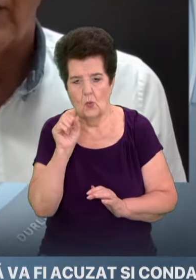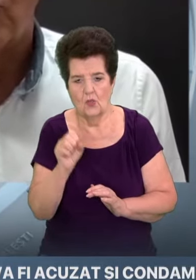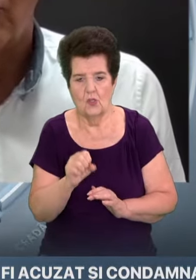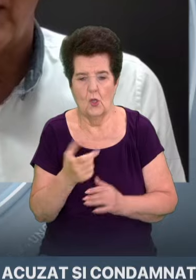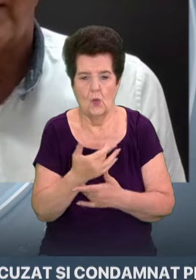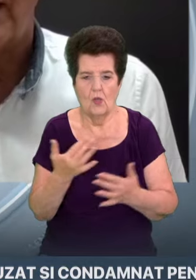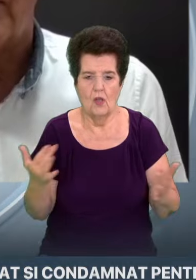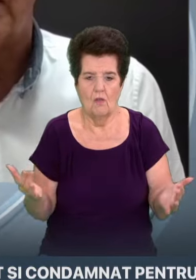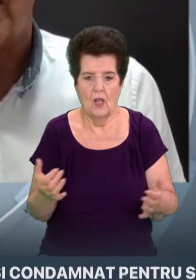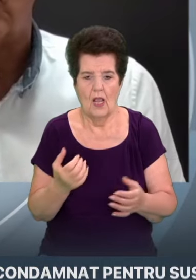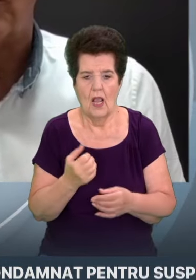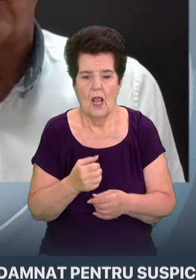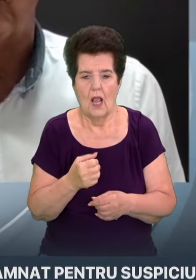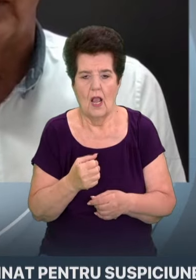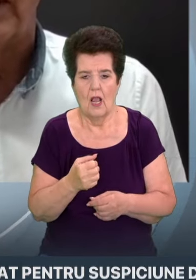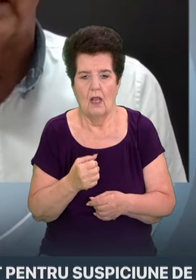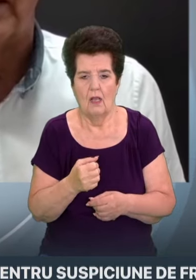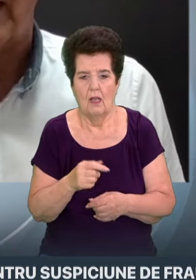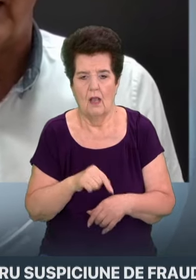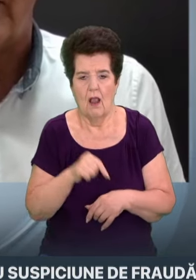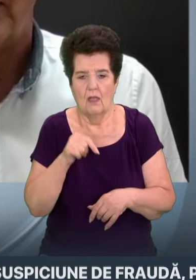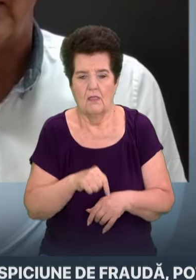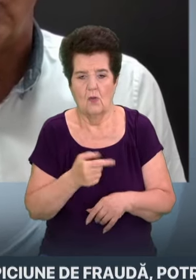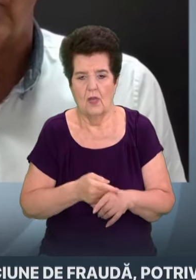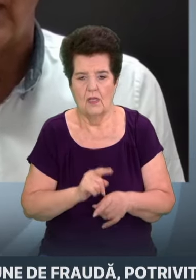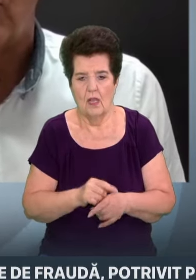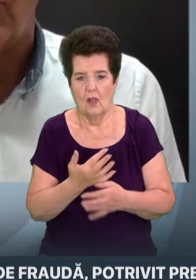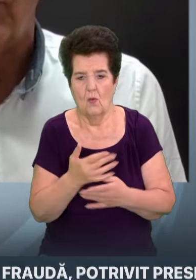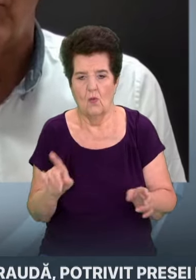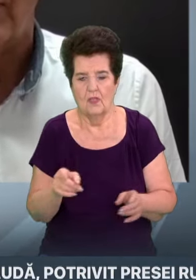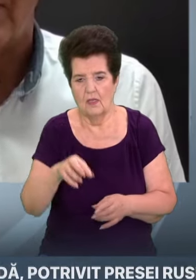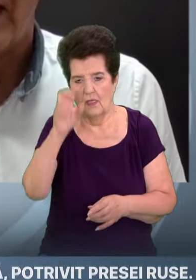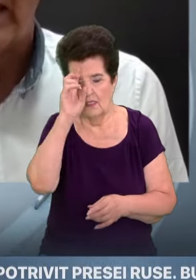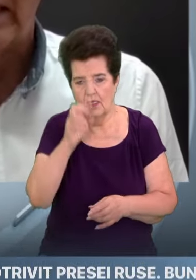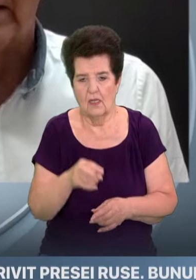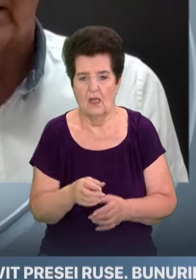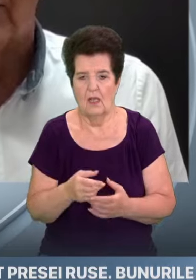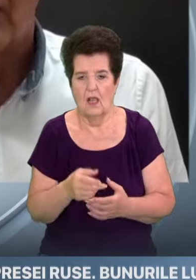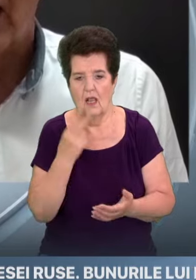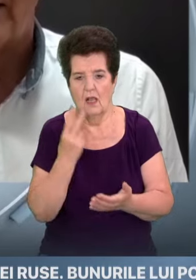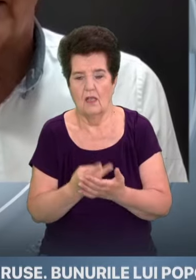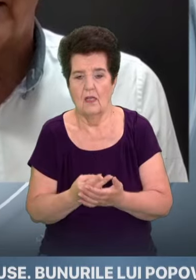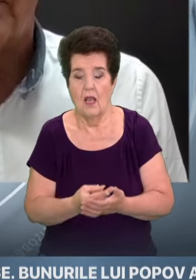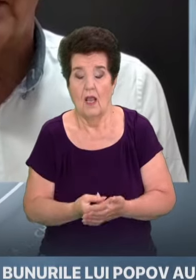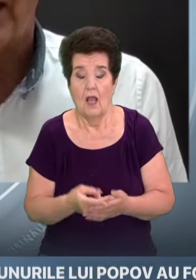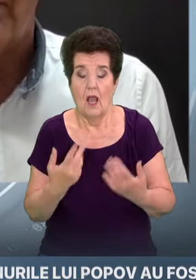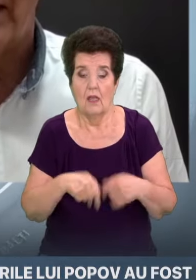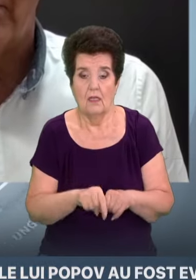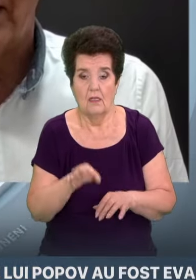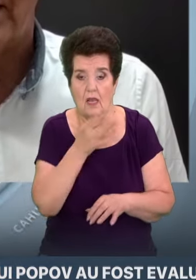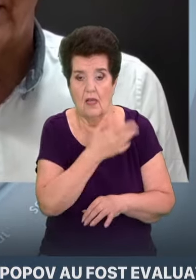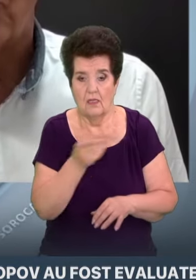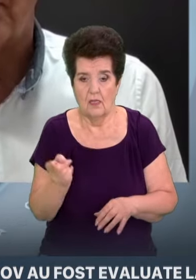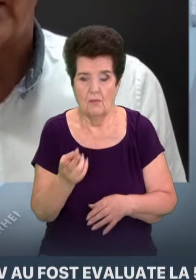Uneori acționează ca mediator și unele țări arabe din zona golfului. Însă, atâta timp cât